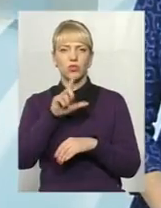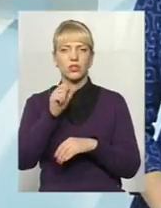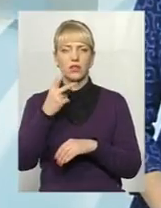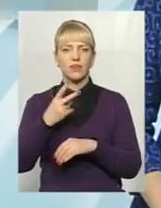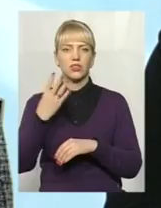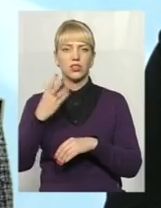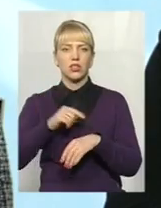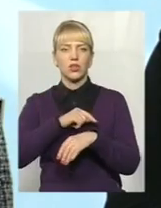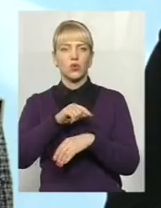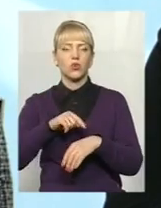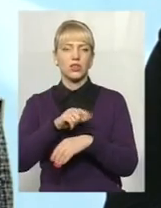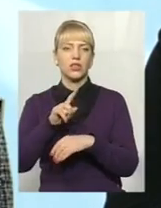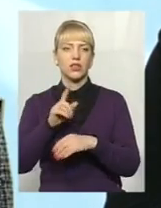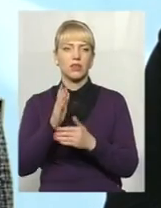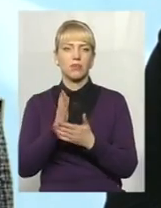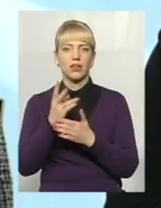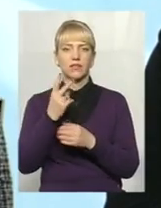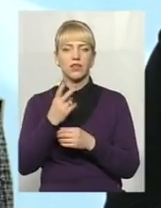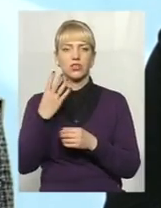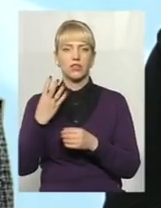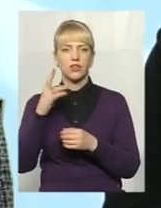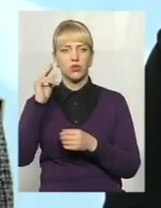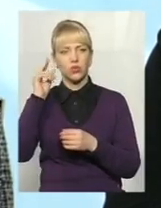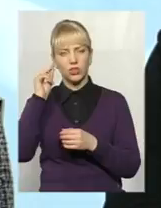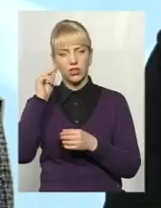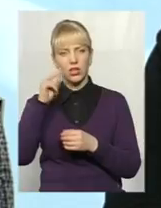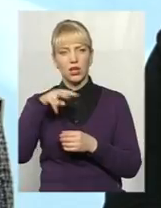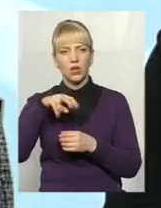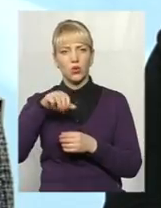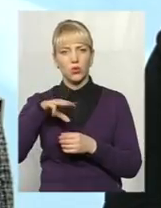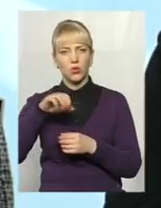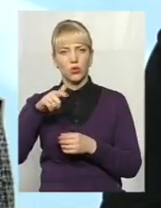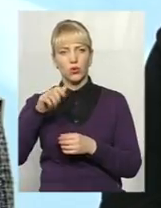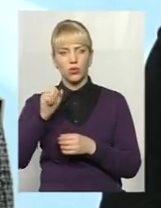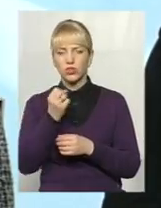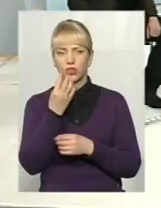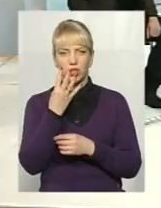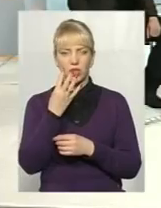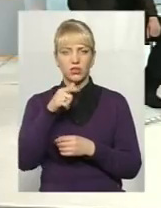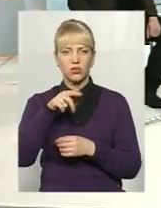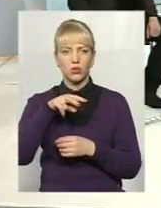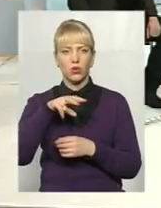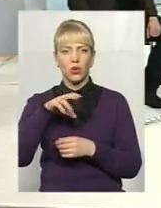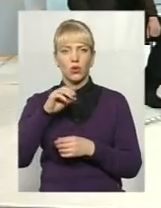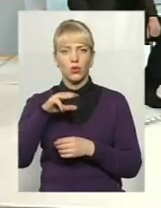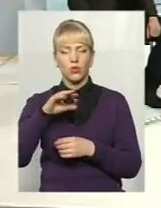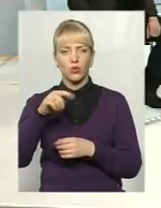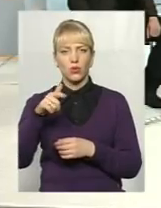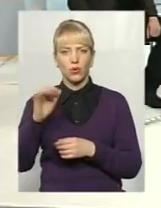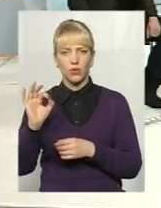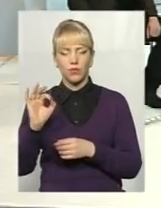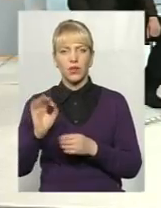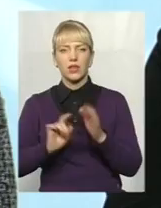має сьогодні, 24 числа, 14 лютого,